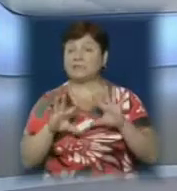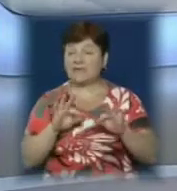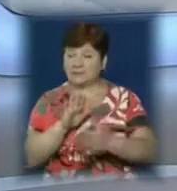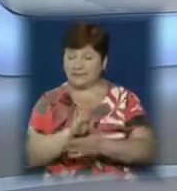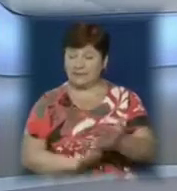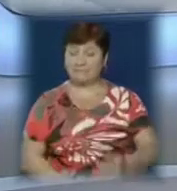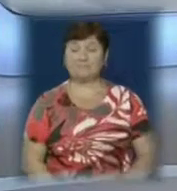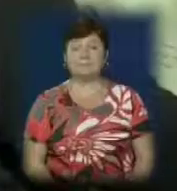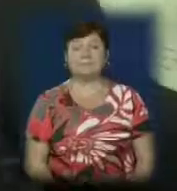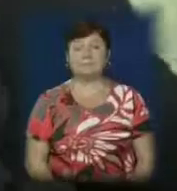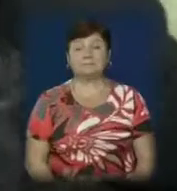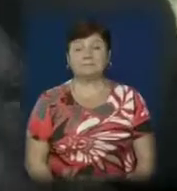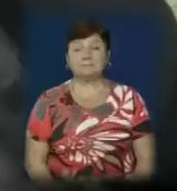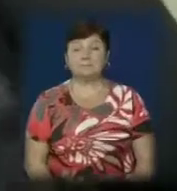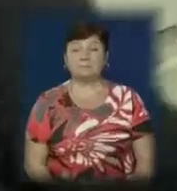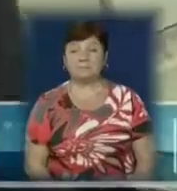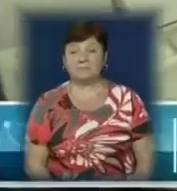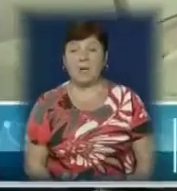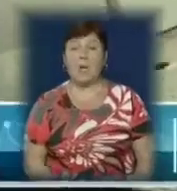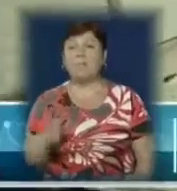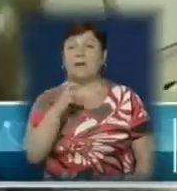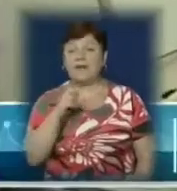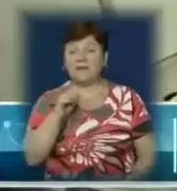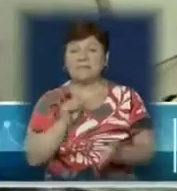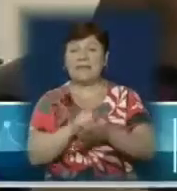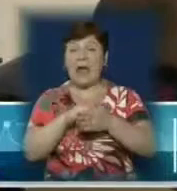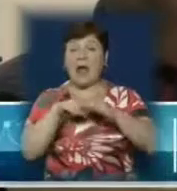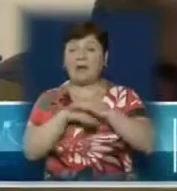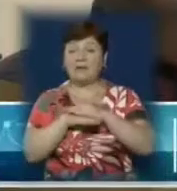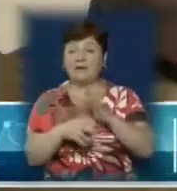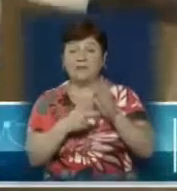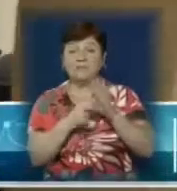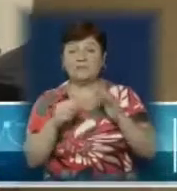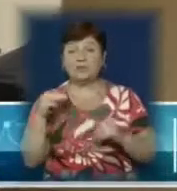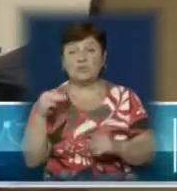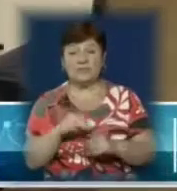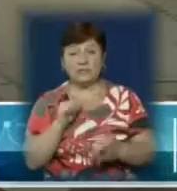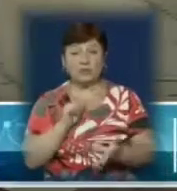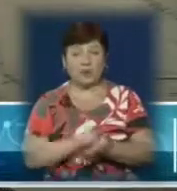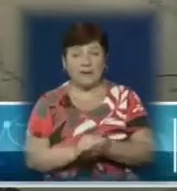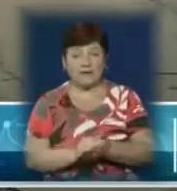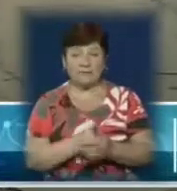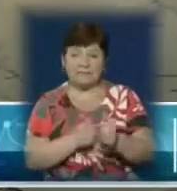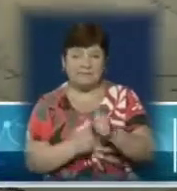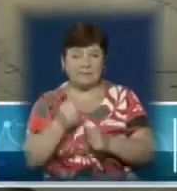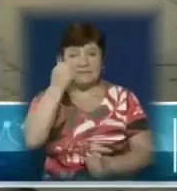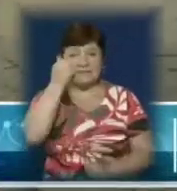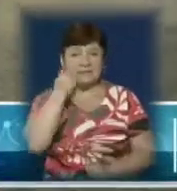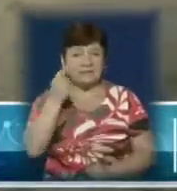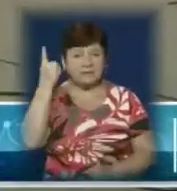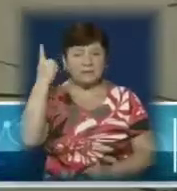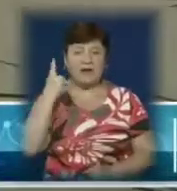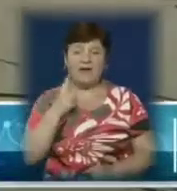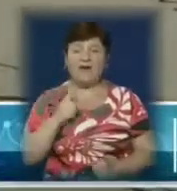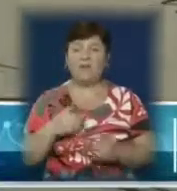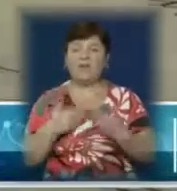Нікогосян. В Берегівському архіві нині зберігаються 800 тисяч документів. Найстаріший оригінал – диплом,